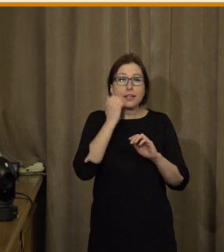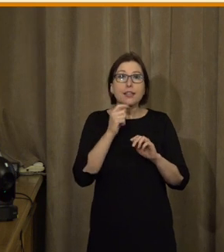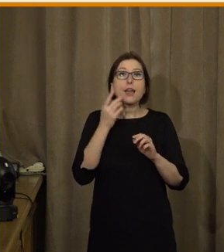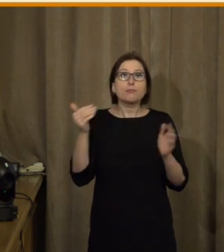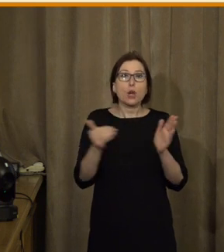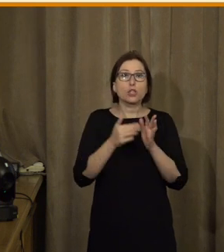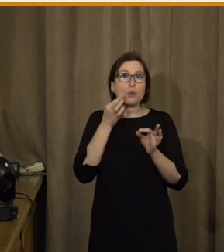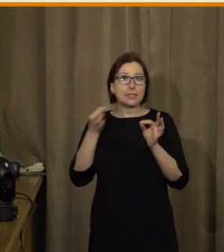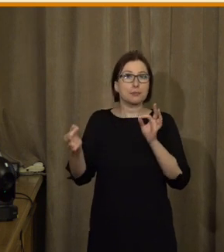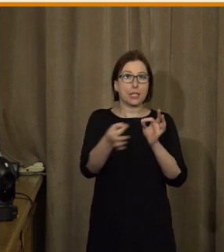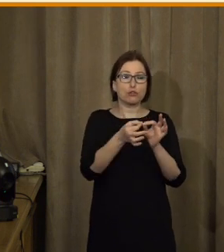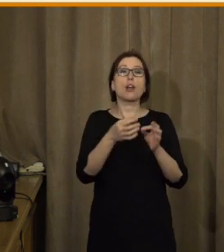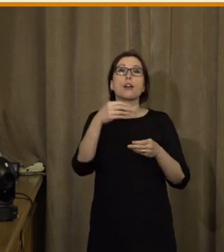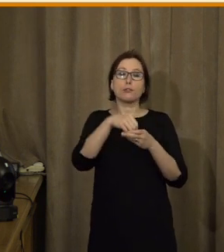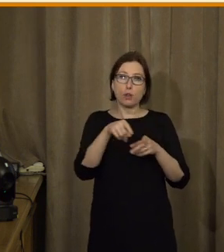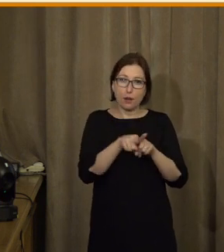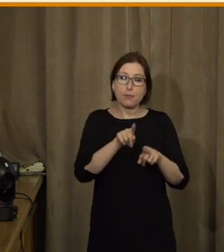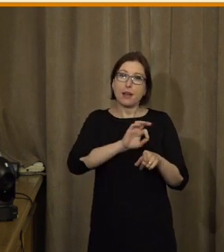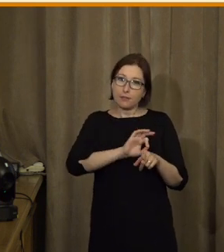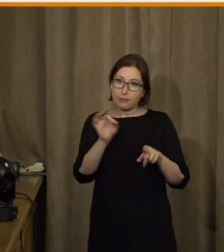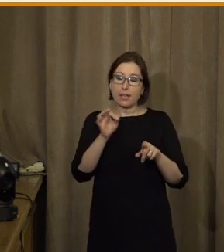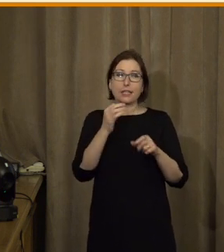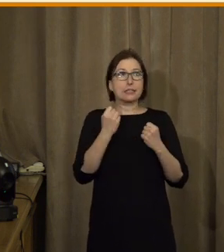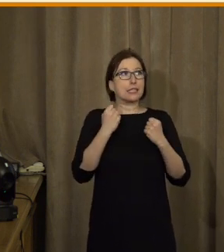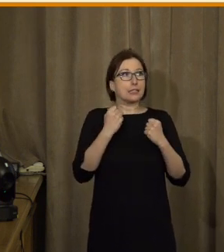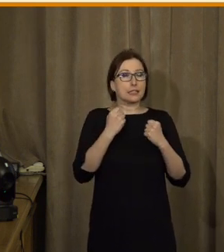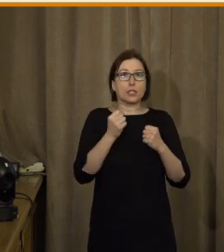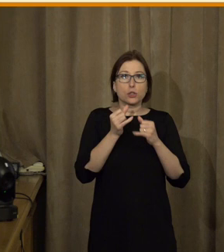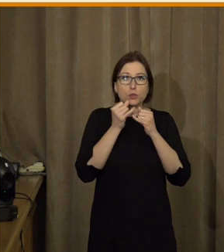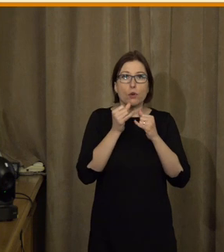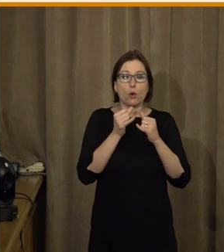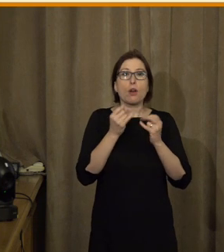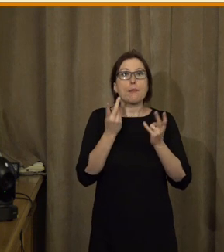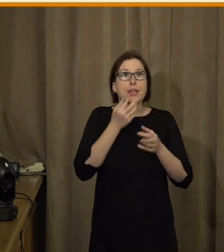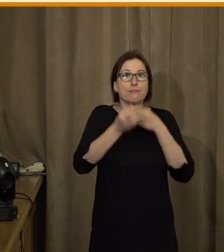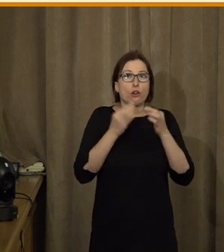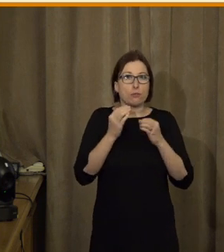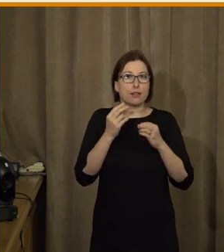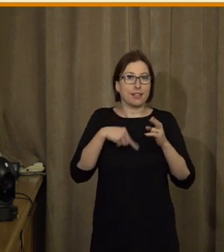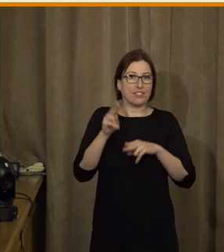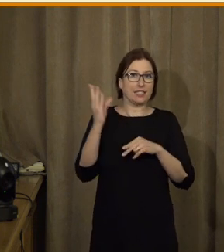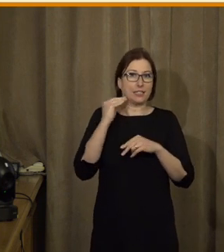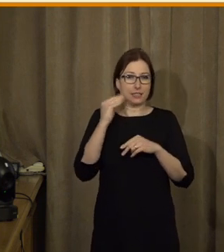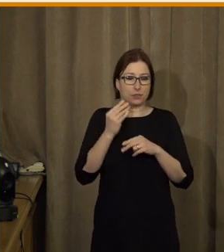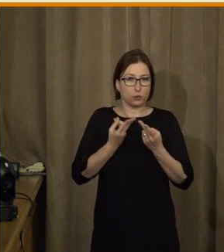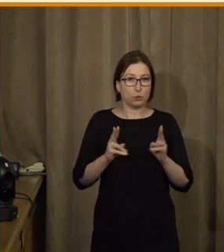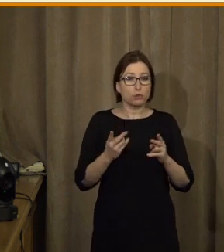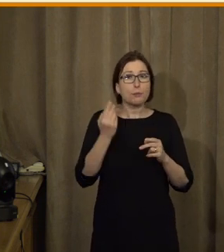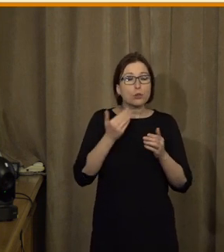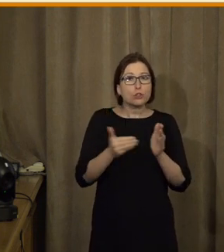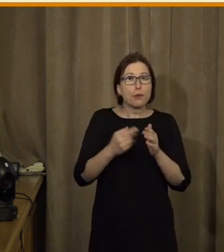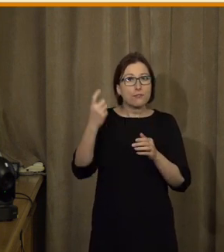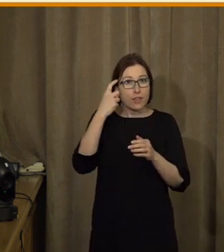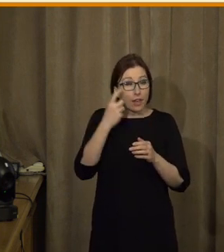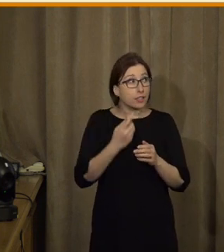indukční smyčku, aby si mohli zesílit zvuk a mohli dnešní informace slyšet. Tohle to je potřeba vědět